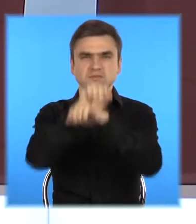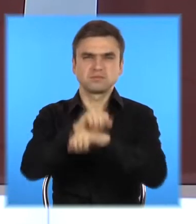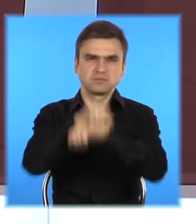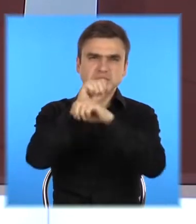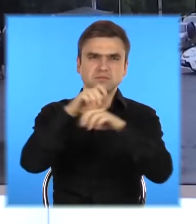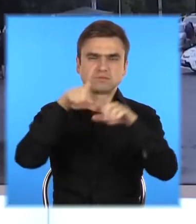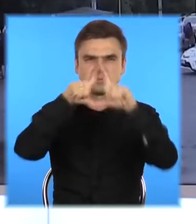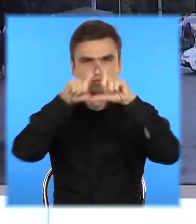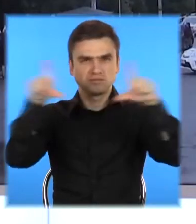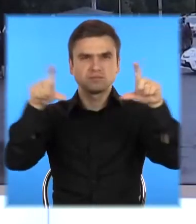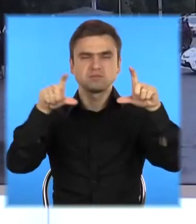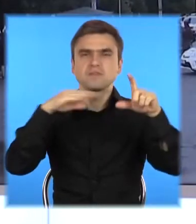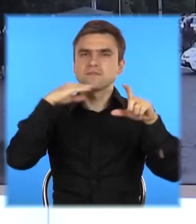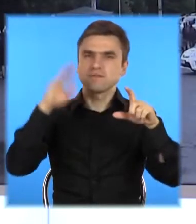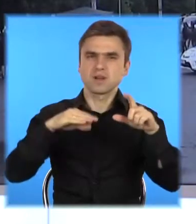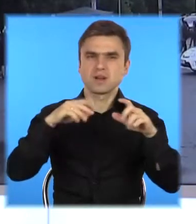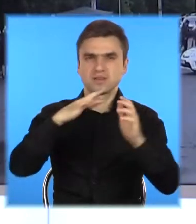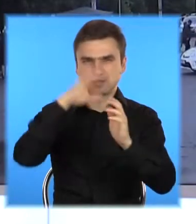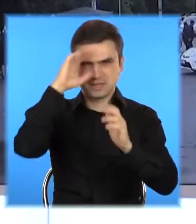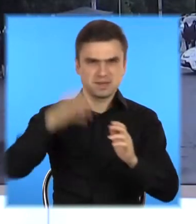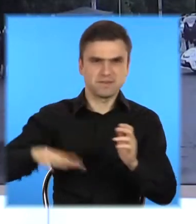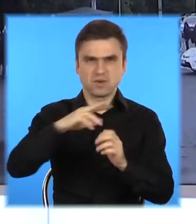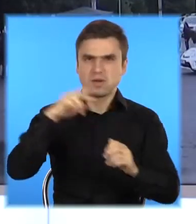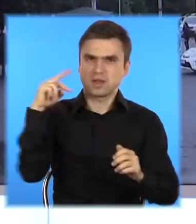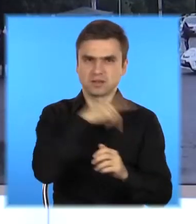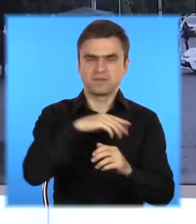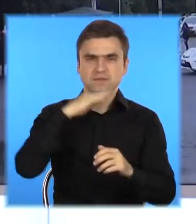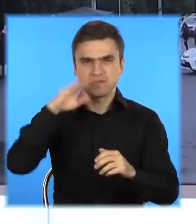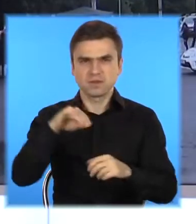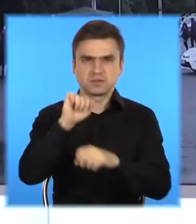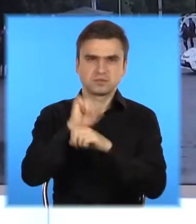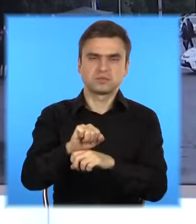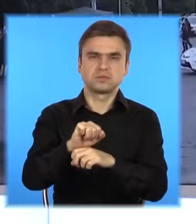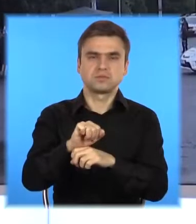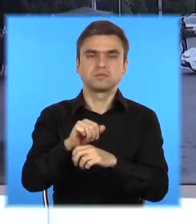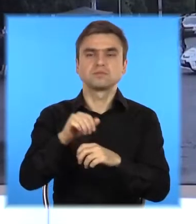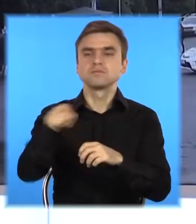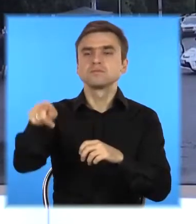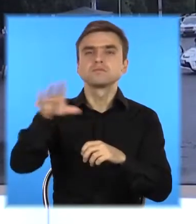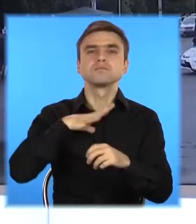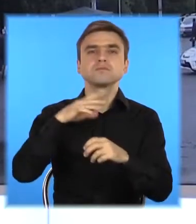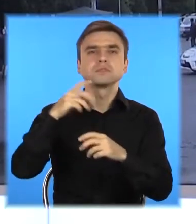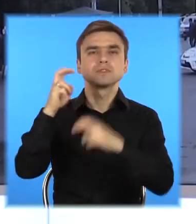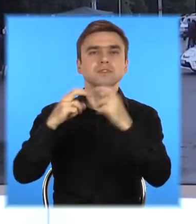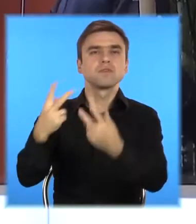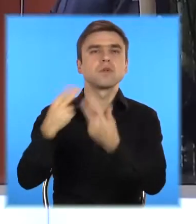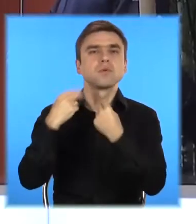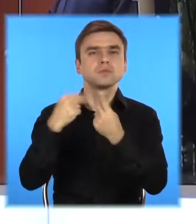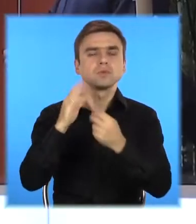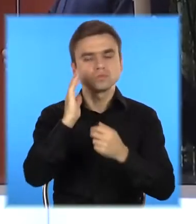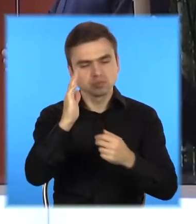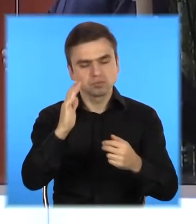представники громадських організацій. Криворіжці вимагають від «Арселор Мітал» негайно виконати взяті на себе зобов'язання –